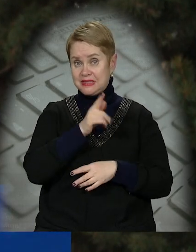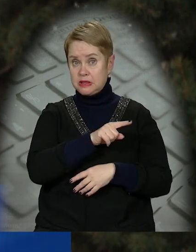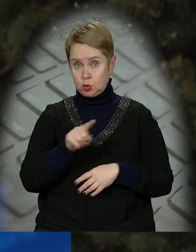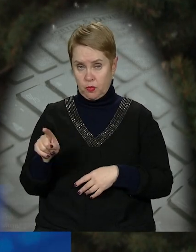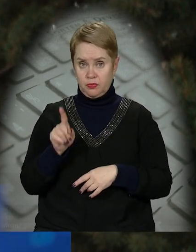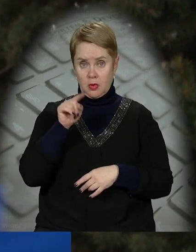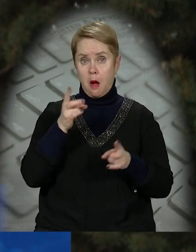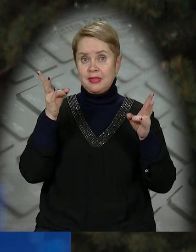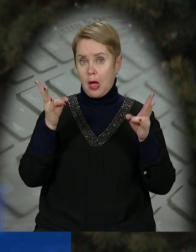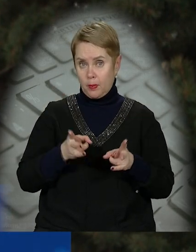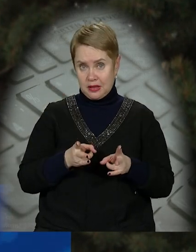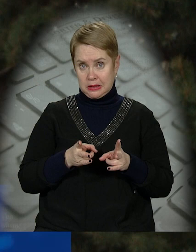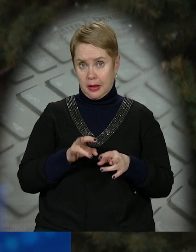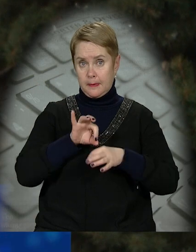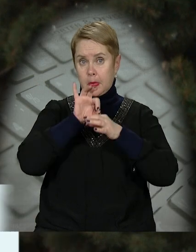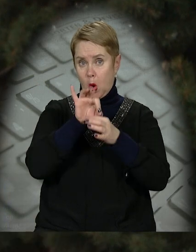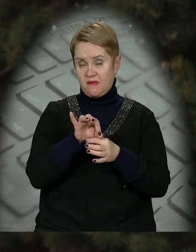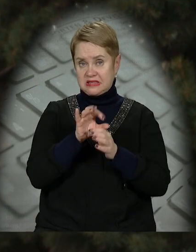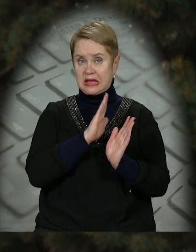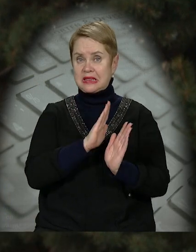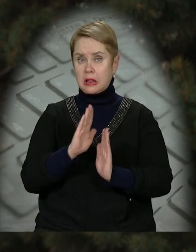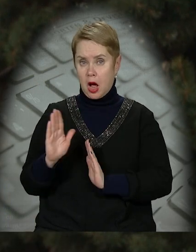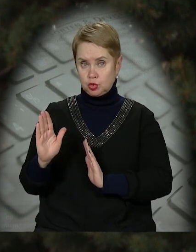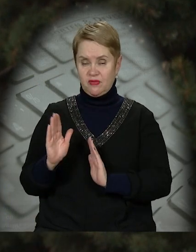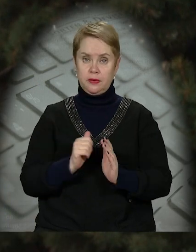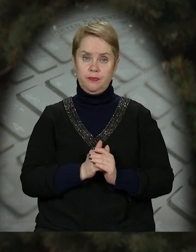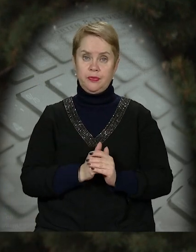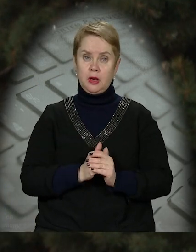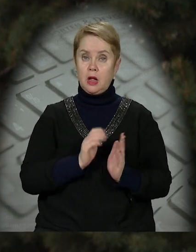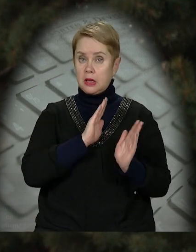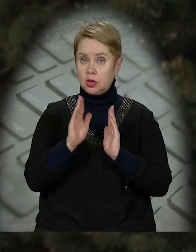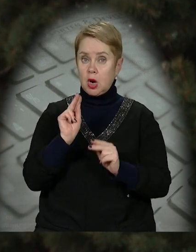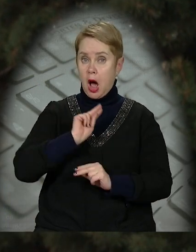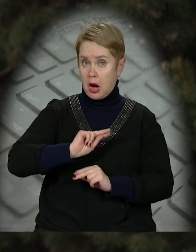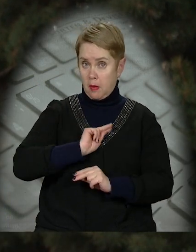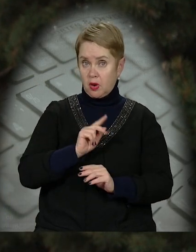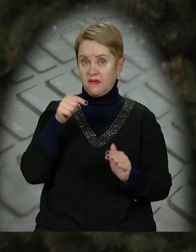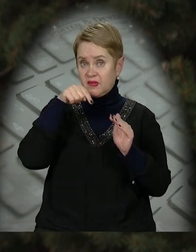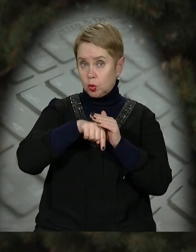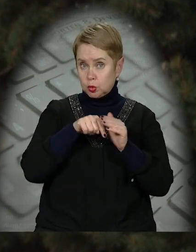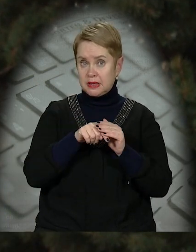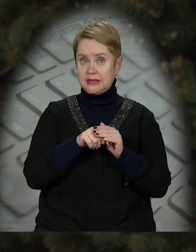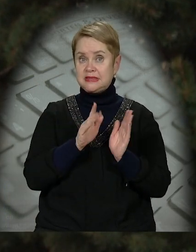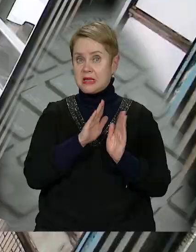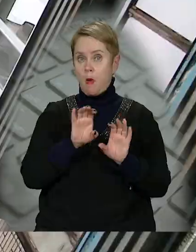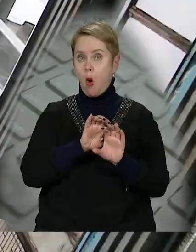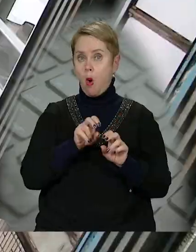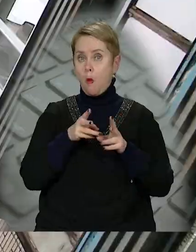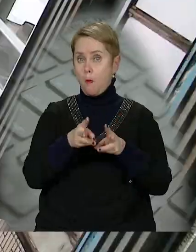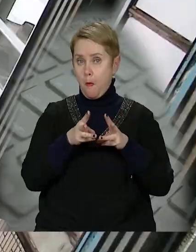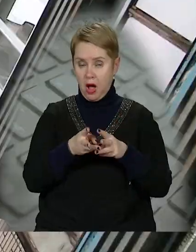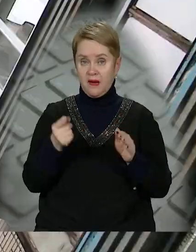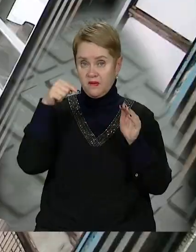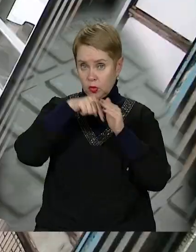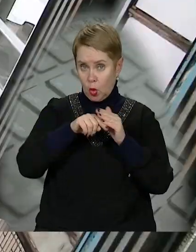періоду. Там необхідно провести налагоджувальну роботу внутрішньобудинкової системи опалення. За